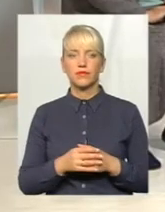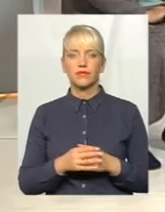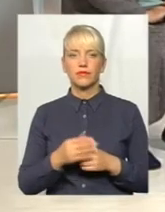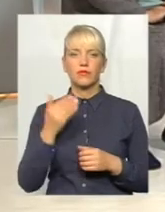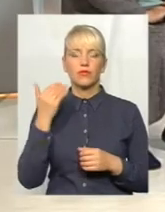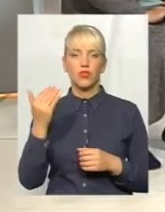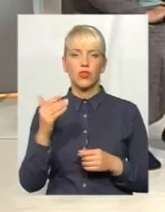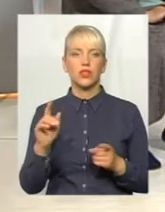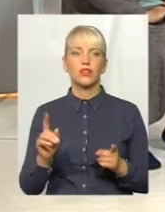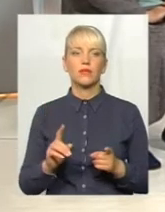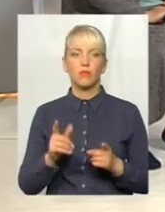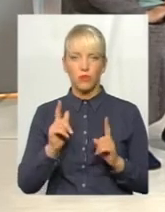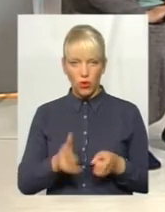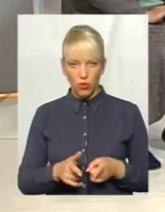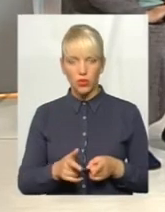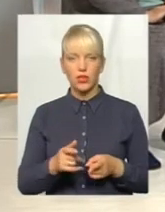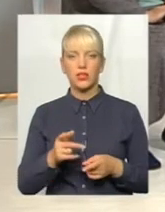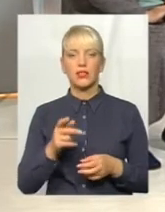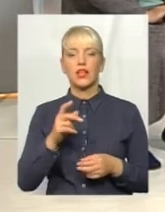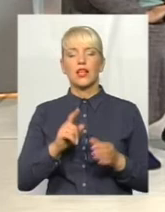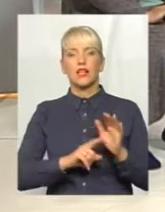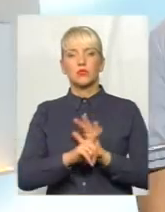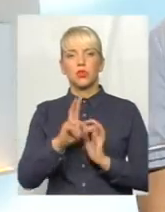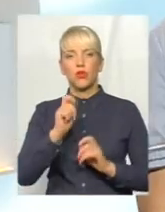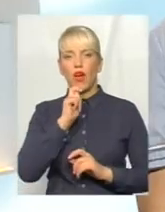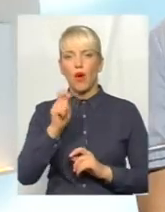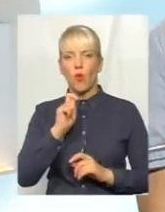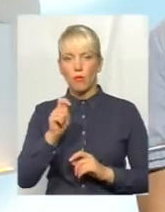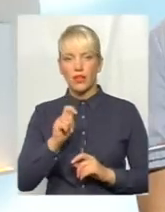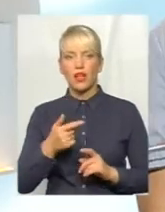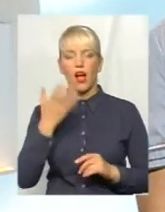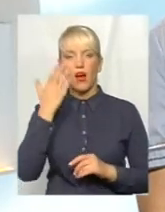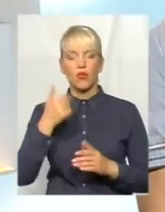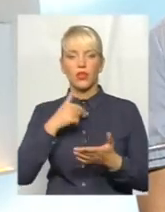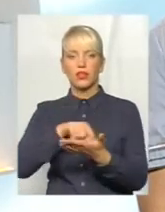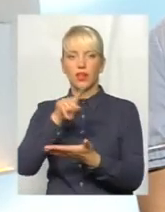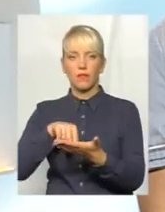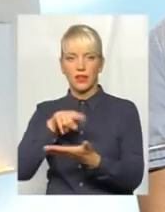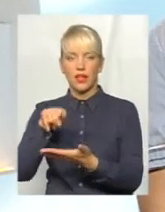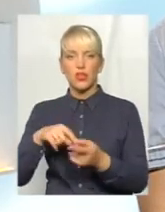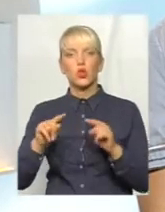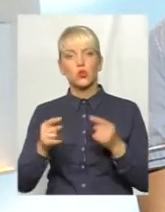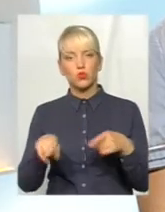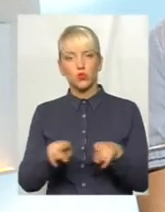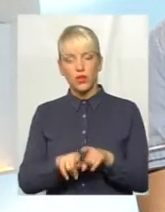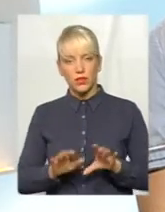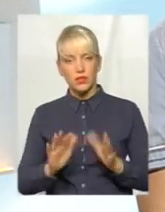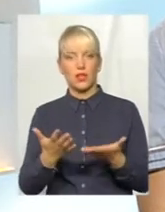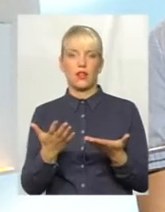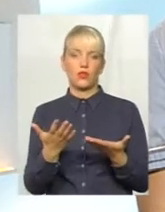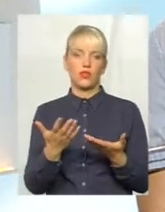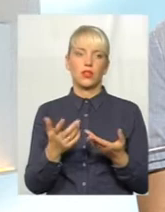погодились на коментар. І коли почали задаватися питання, а чому так сталося, чому